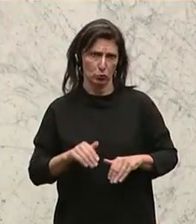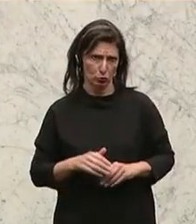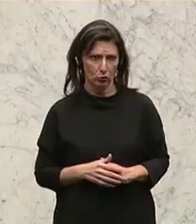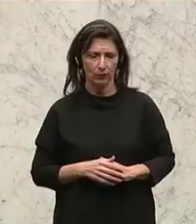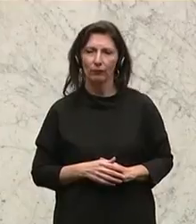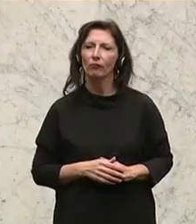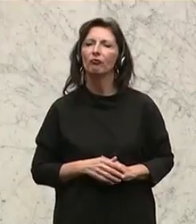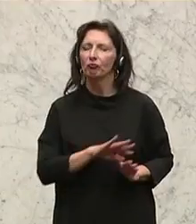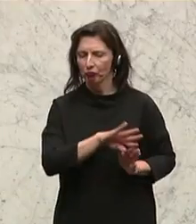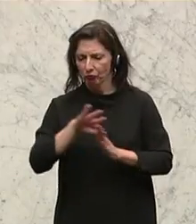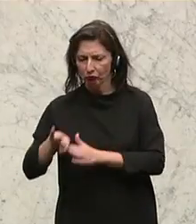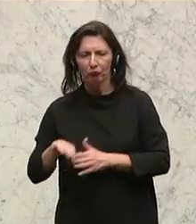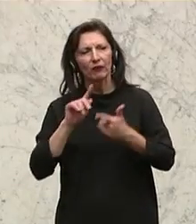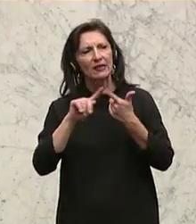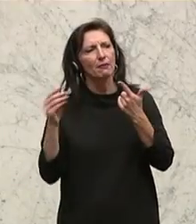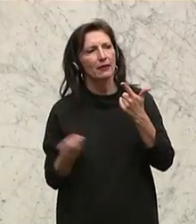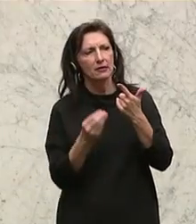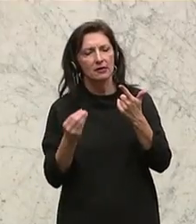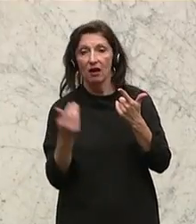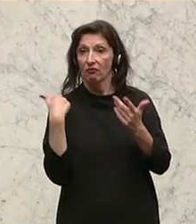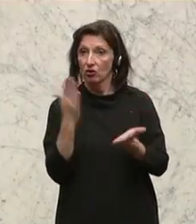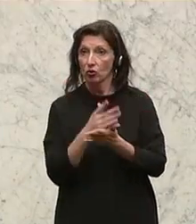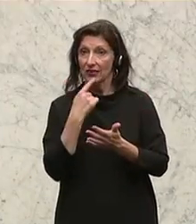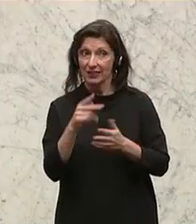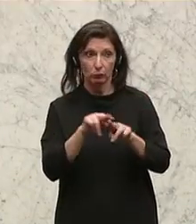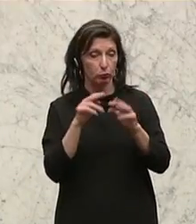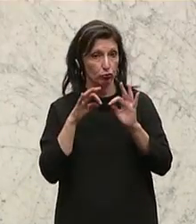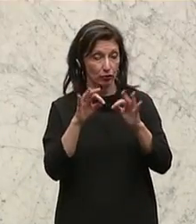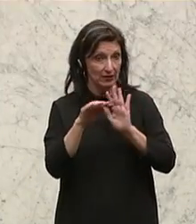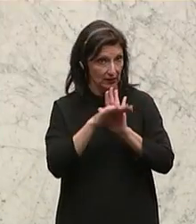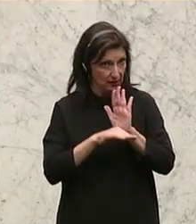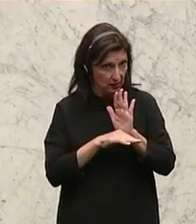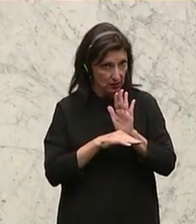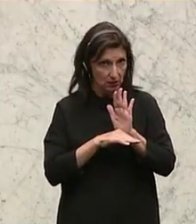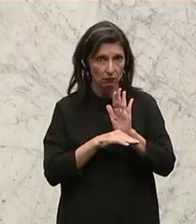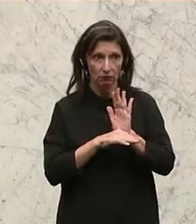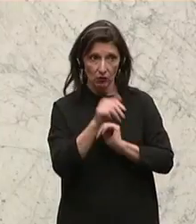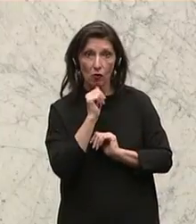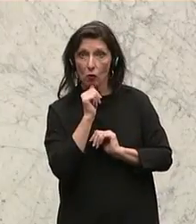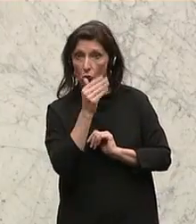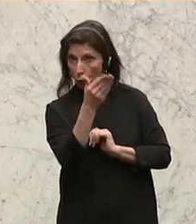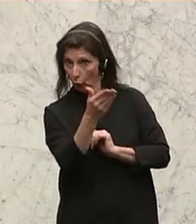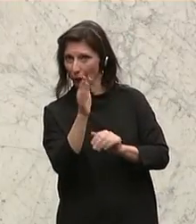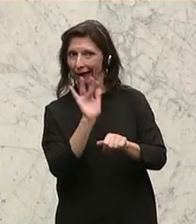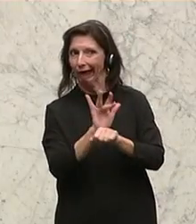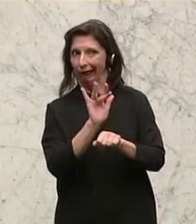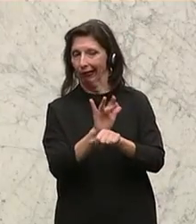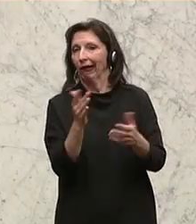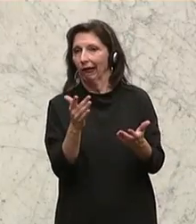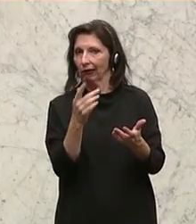Der zweite Punkt ist das schon angeführte Bundesstraßengesetz mit der von den Grünen bemängelten Schieflage.